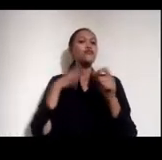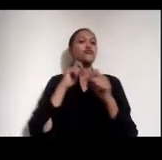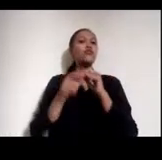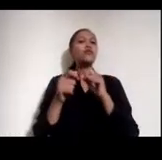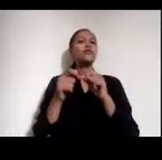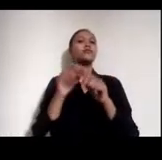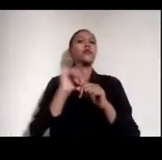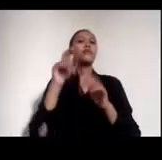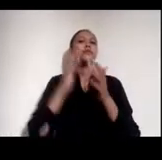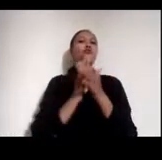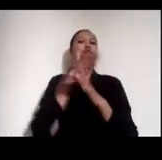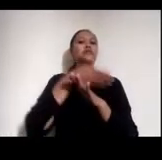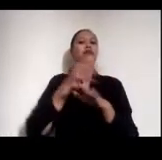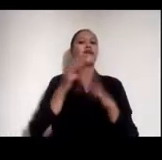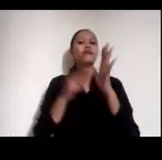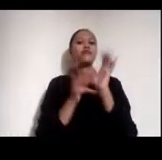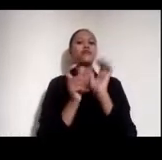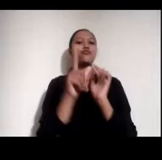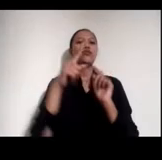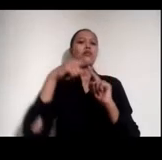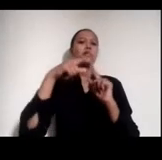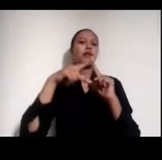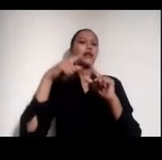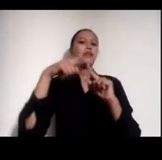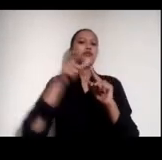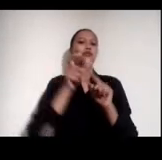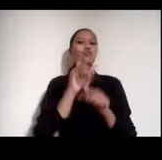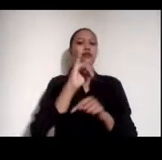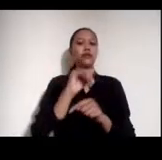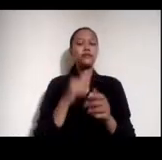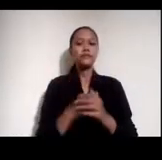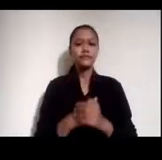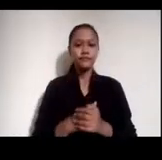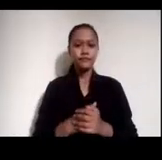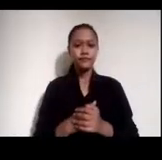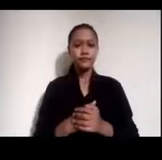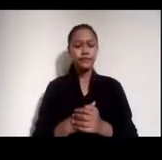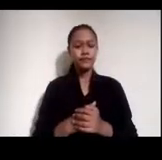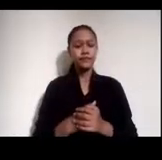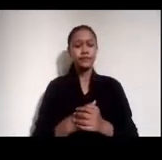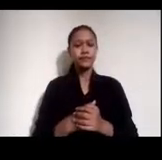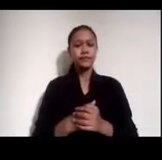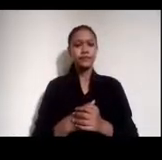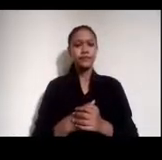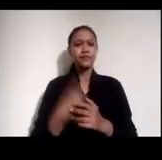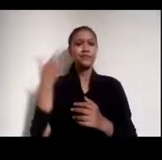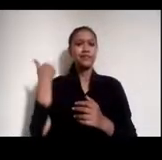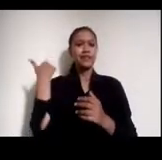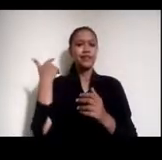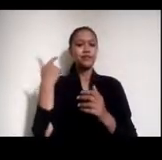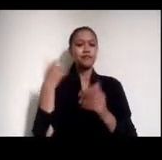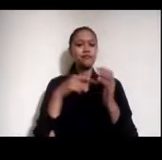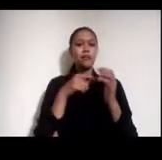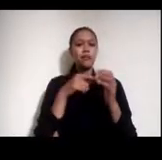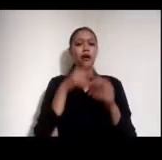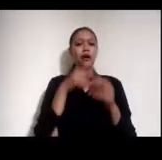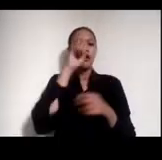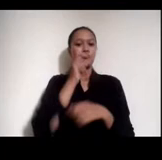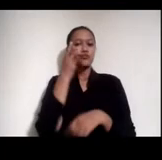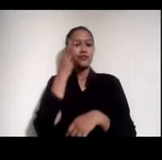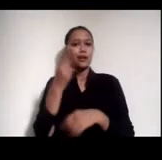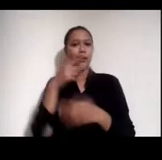Nah dari dua soal tadi Yang pertama soal menggarisbawahi bahwa basicnya adalah kita mengecek data Kemudian